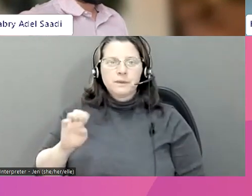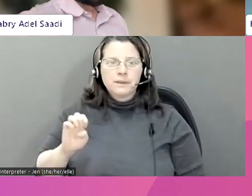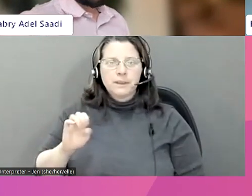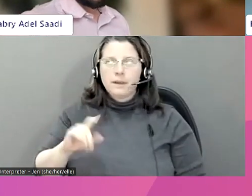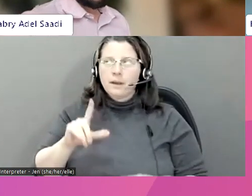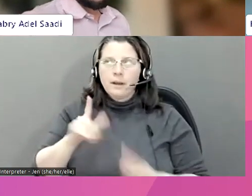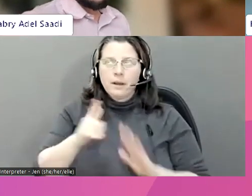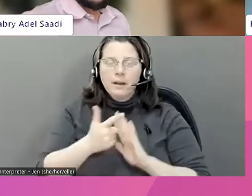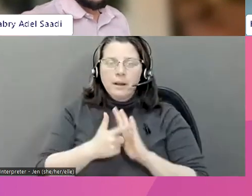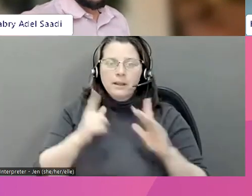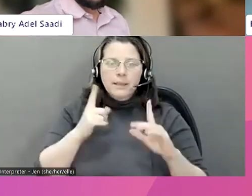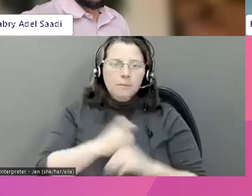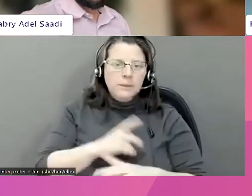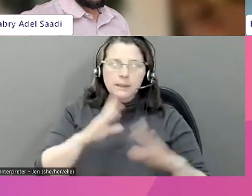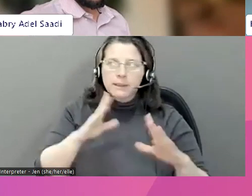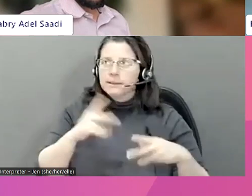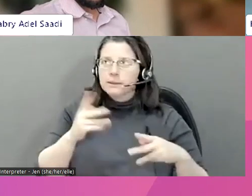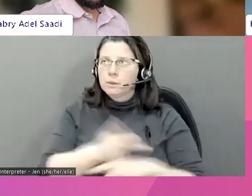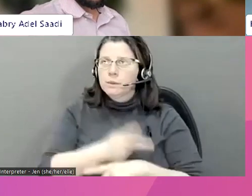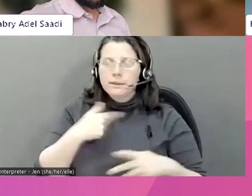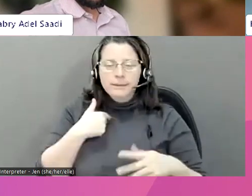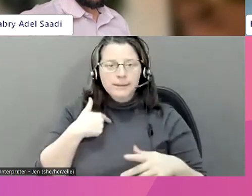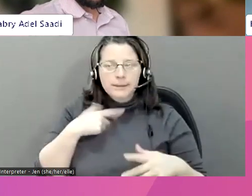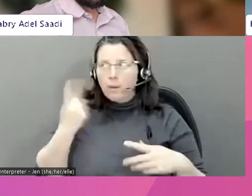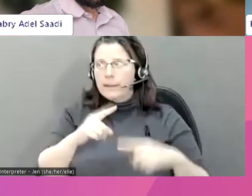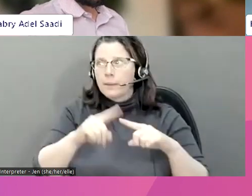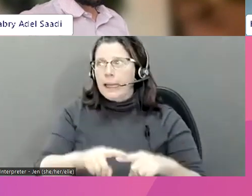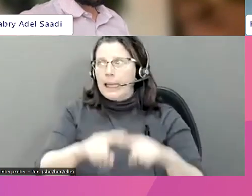La loi, c'est très différent, c'est compliqué.